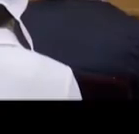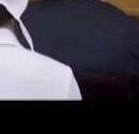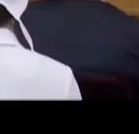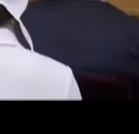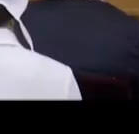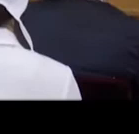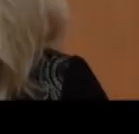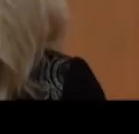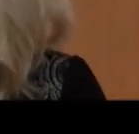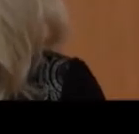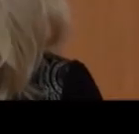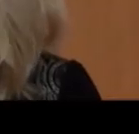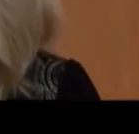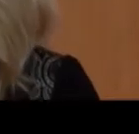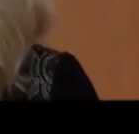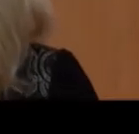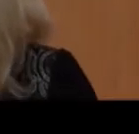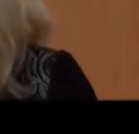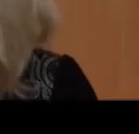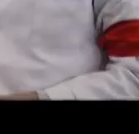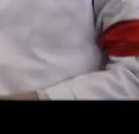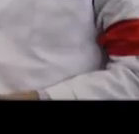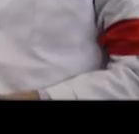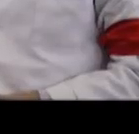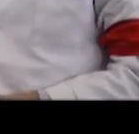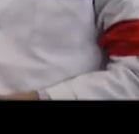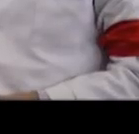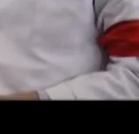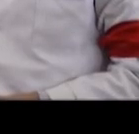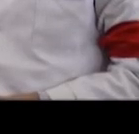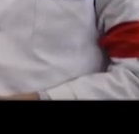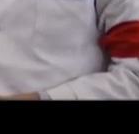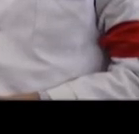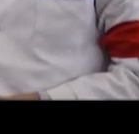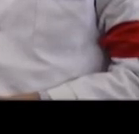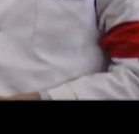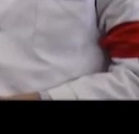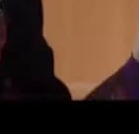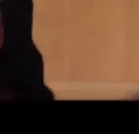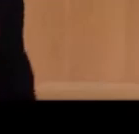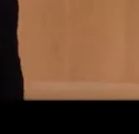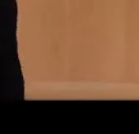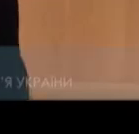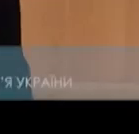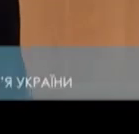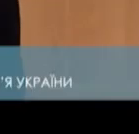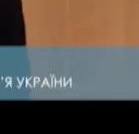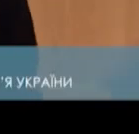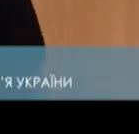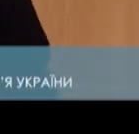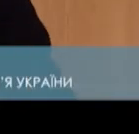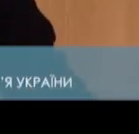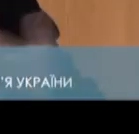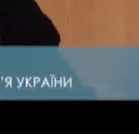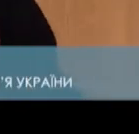етапи її реалізації протягом 2018 року. Перший крок буде зроблено вже наступного місяця, говорить Супрун. Цього місяця